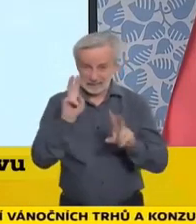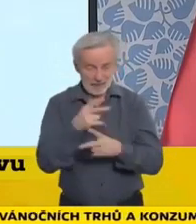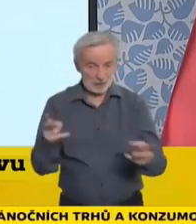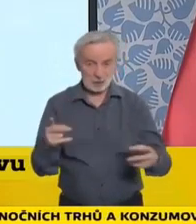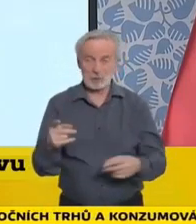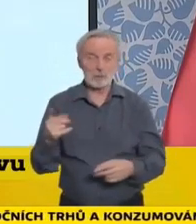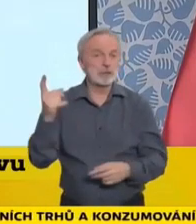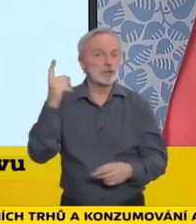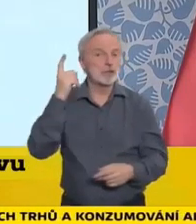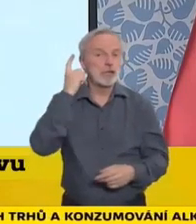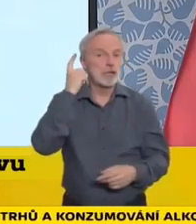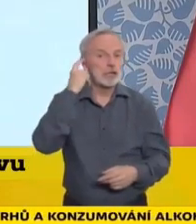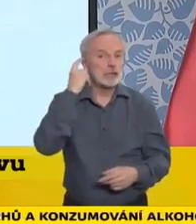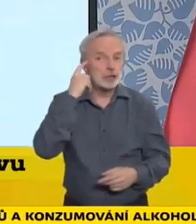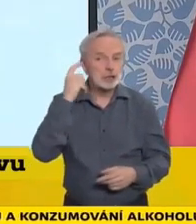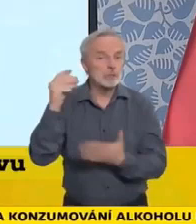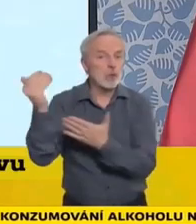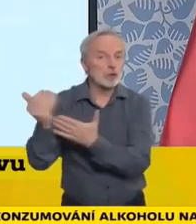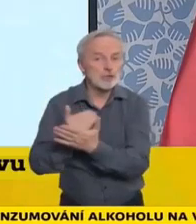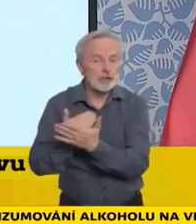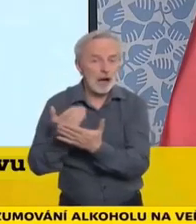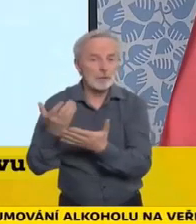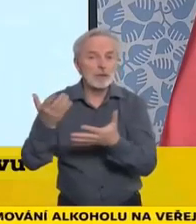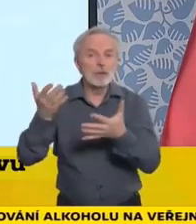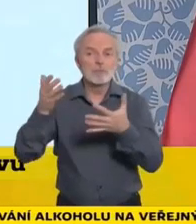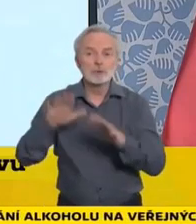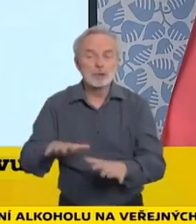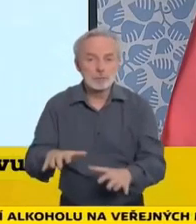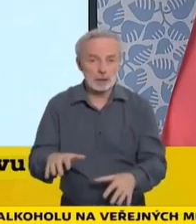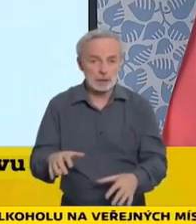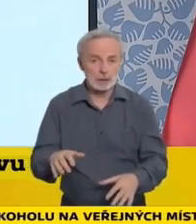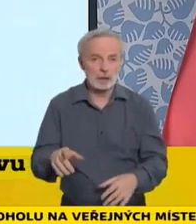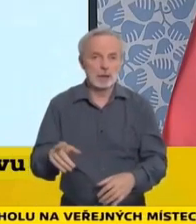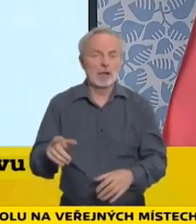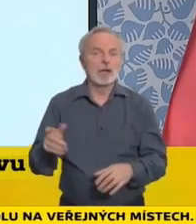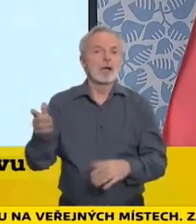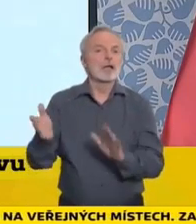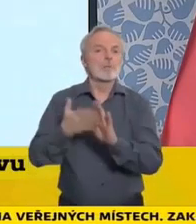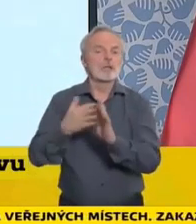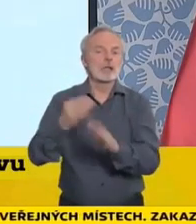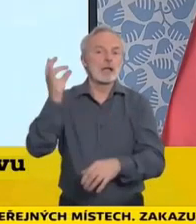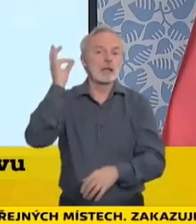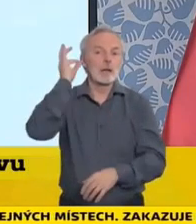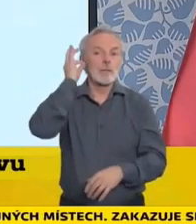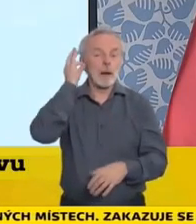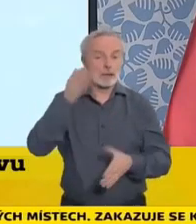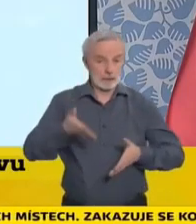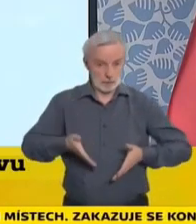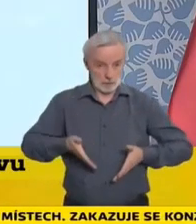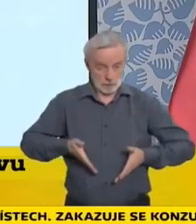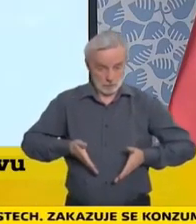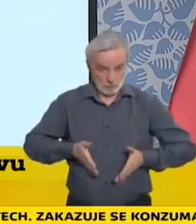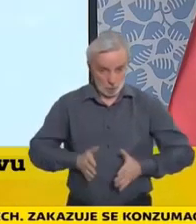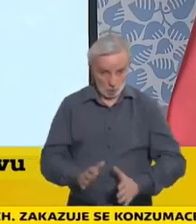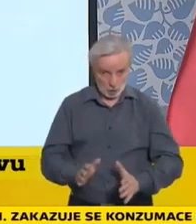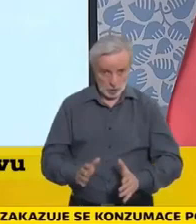že paní porodí a